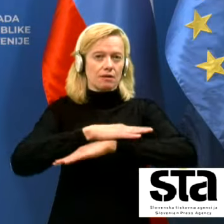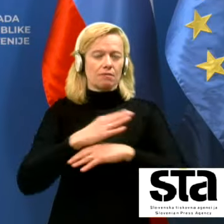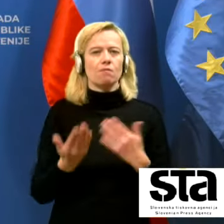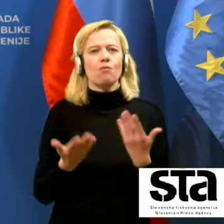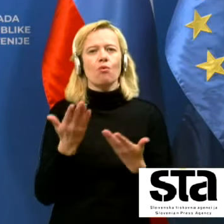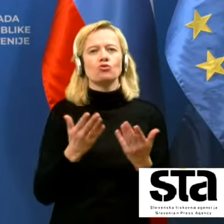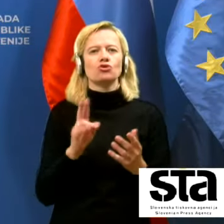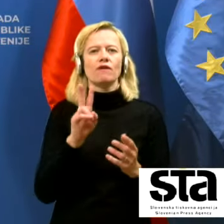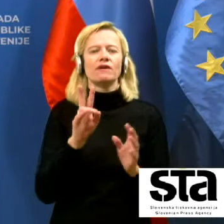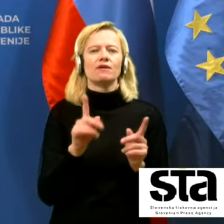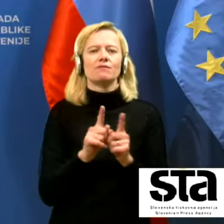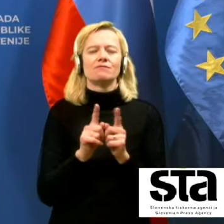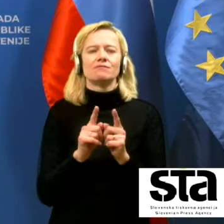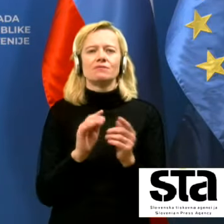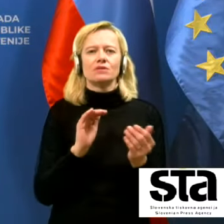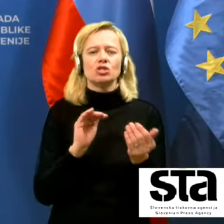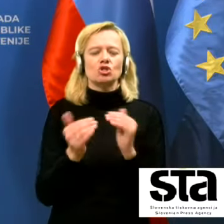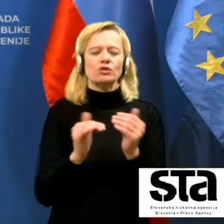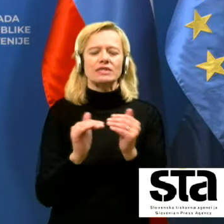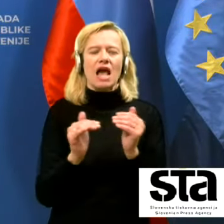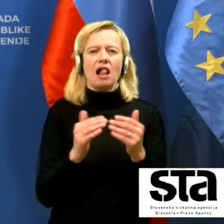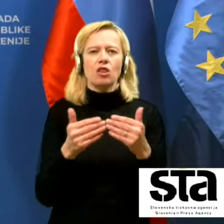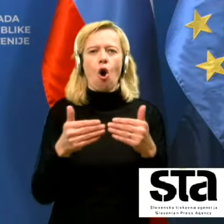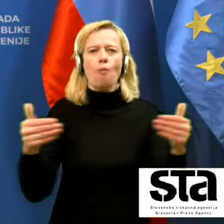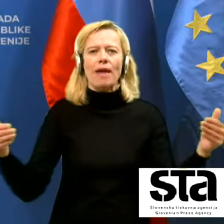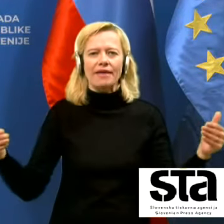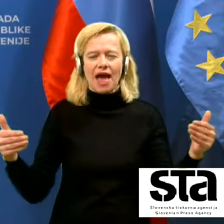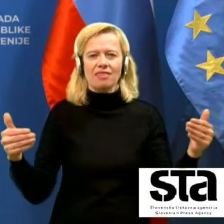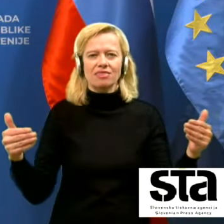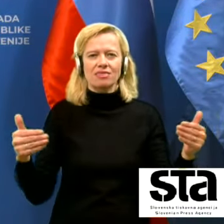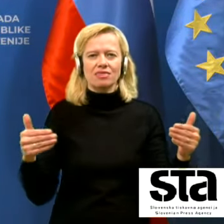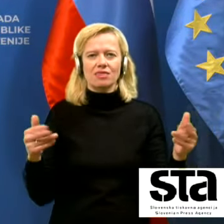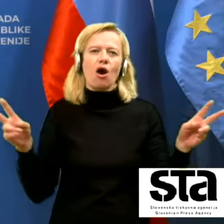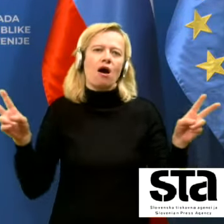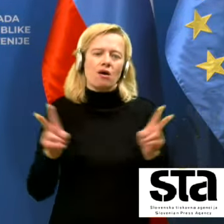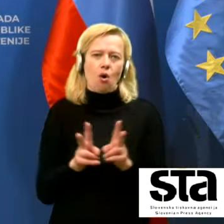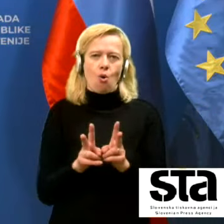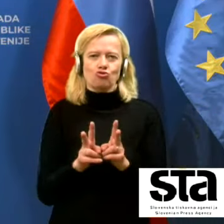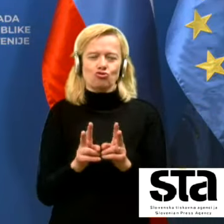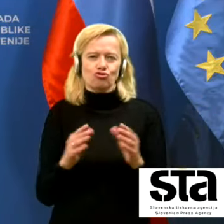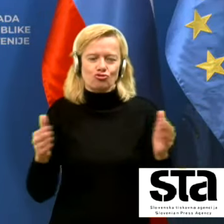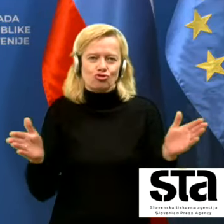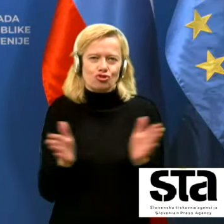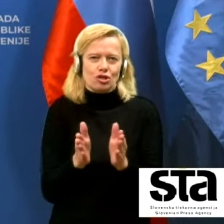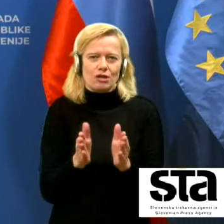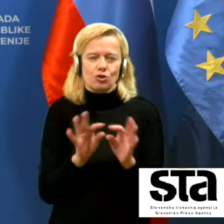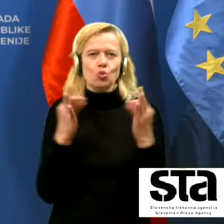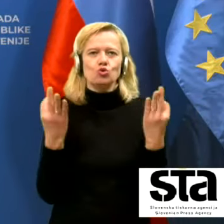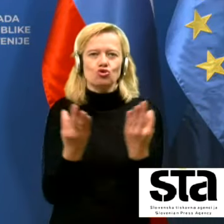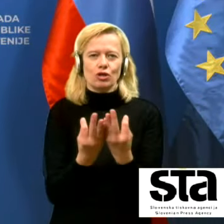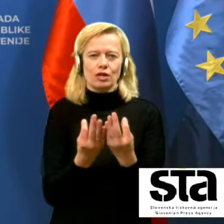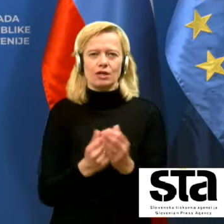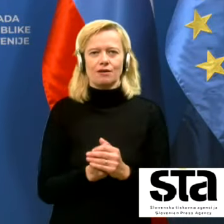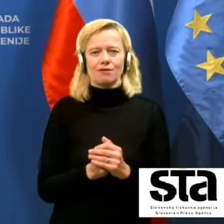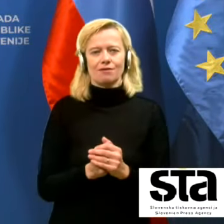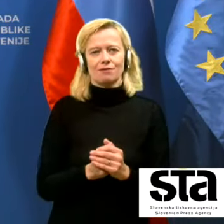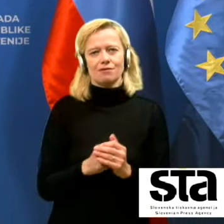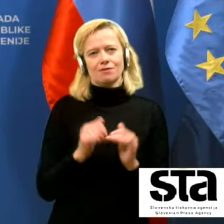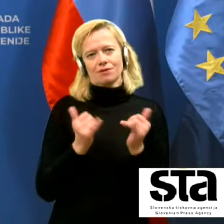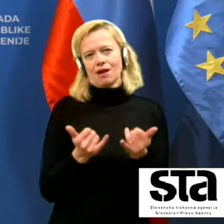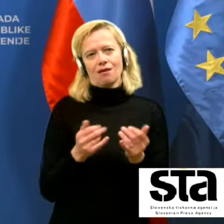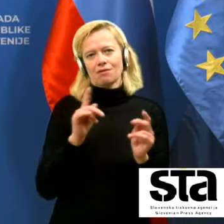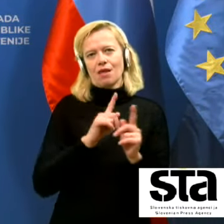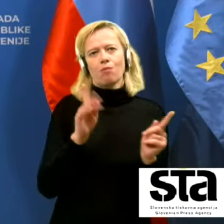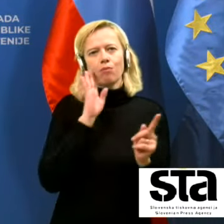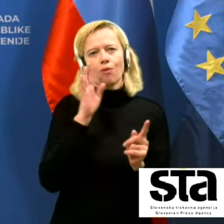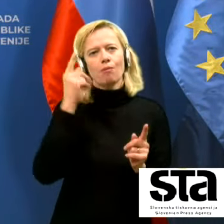v tistem socialnem mehurčku ožjem, ki je, ne bo